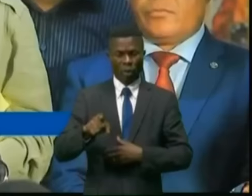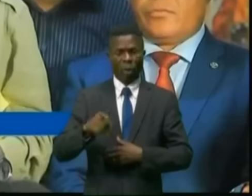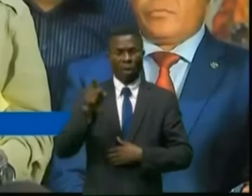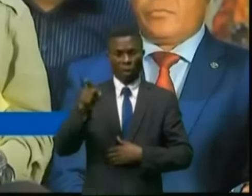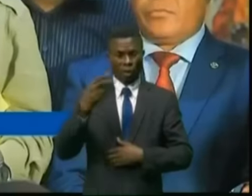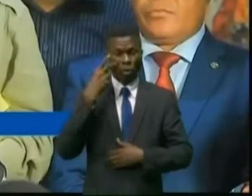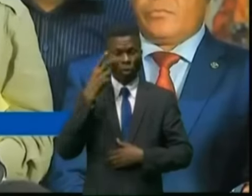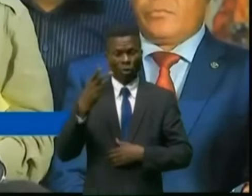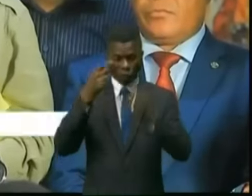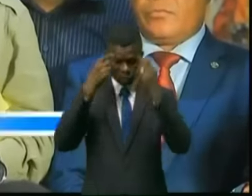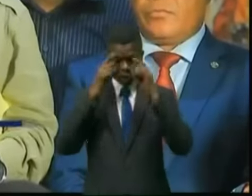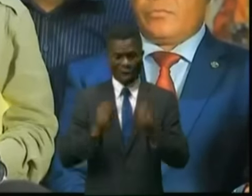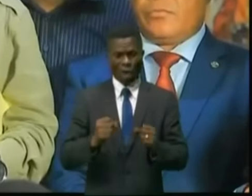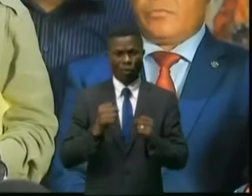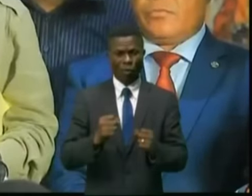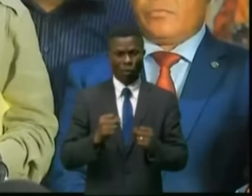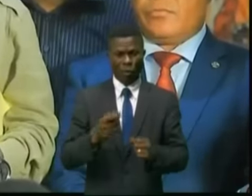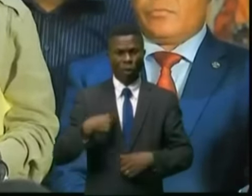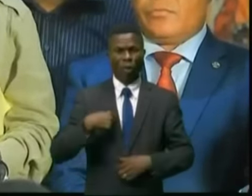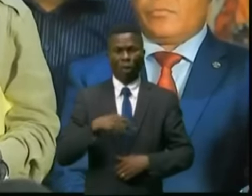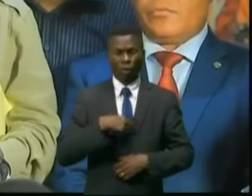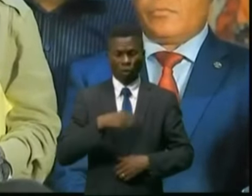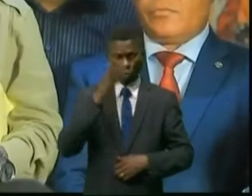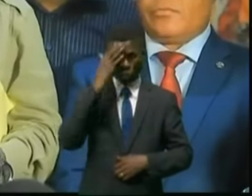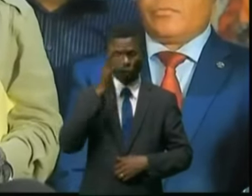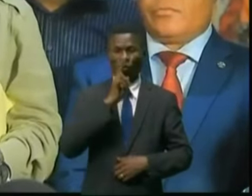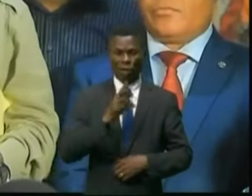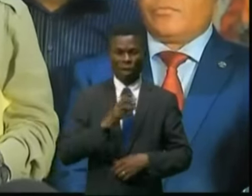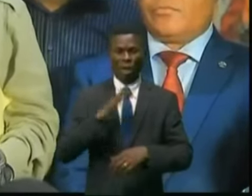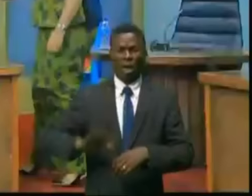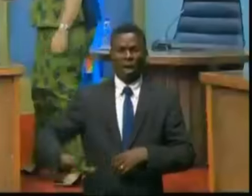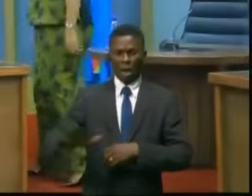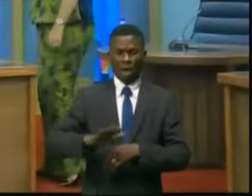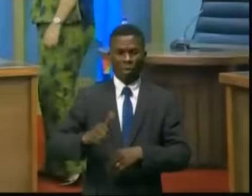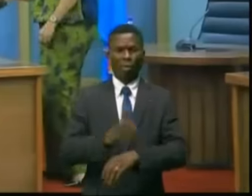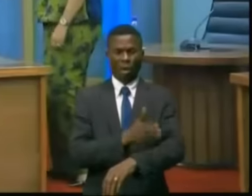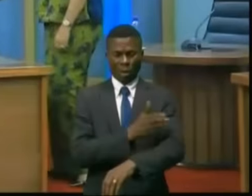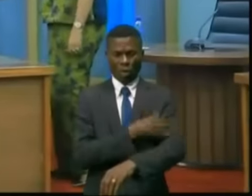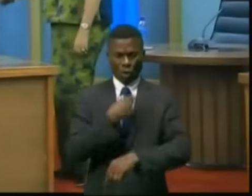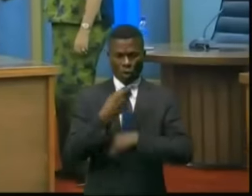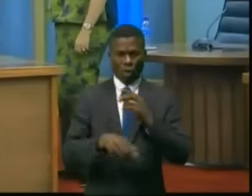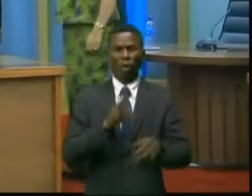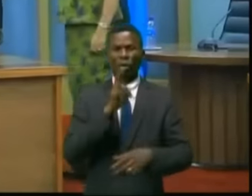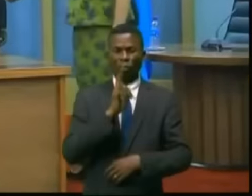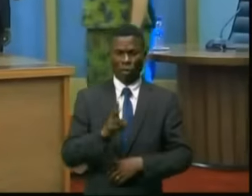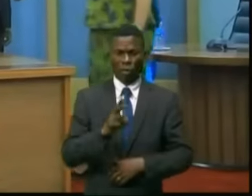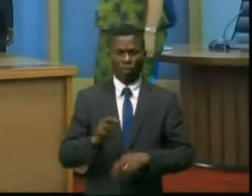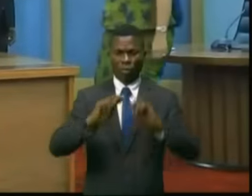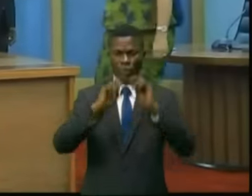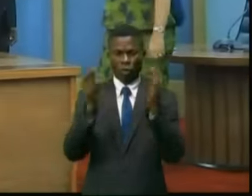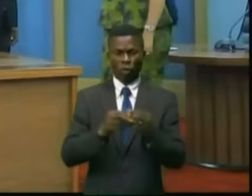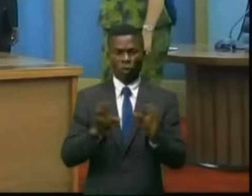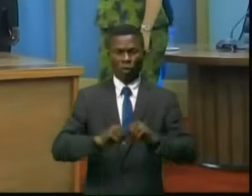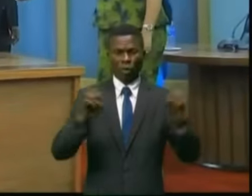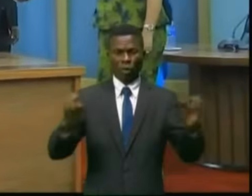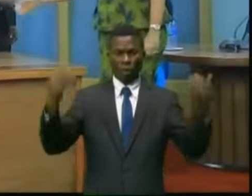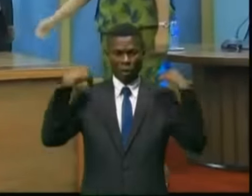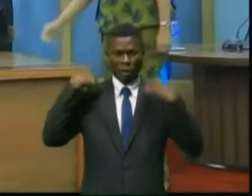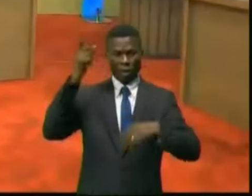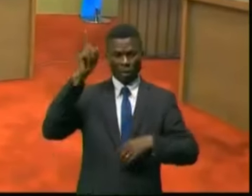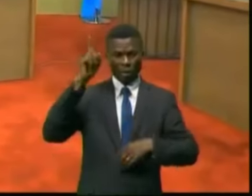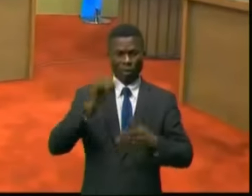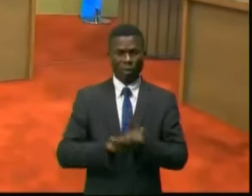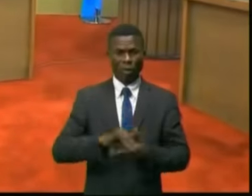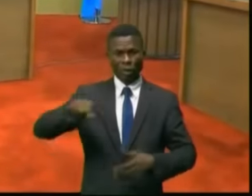déterminé et nous sommes rassurés que le pays est en train d en train de bonnes mains. Alliance Bloc 50 avec comme chef de file Julien